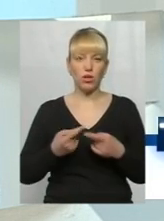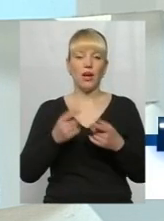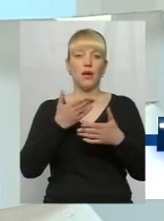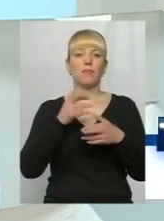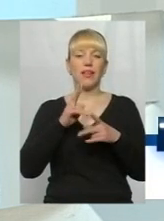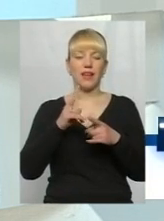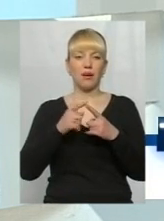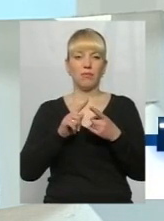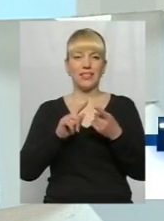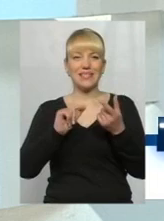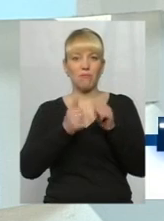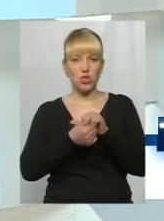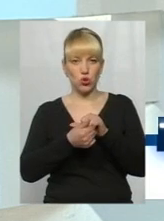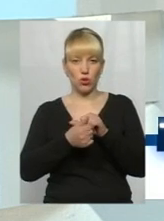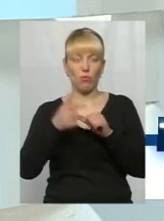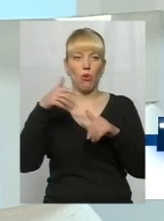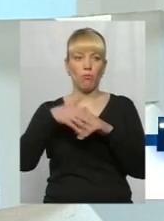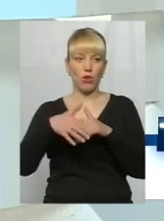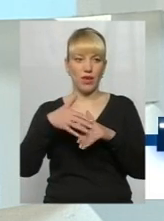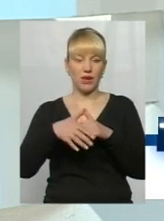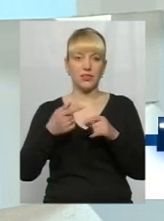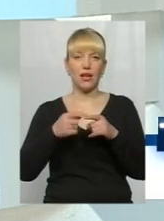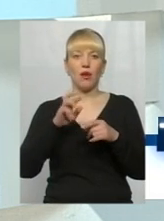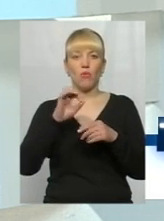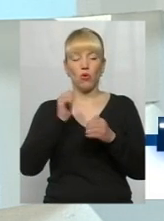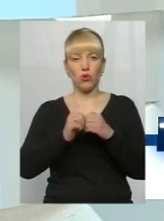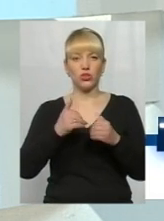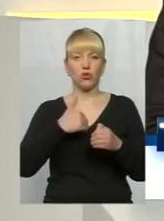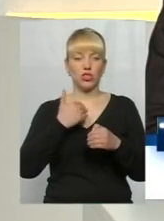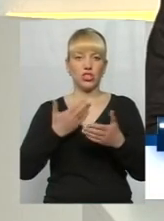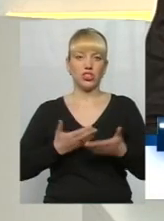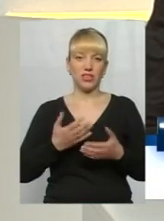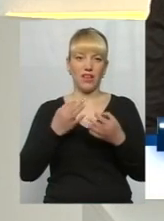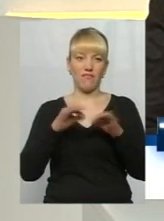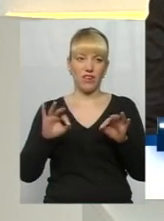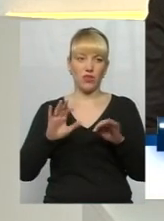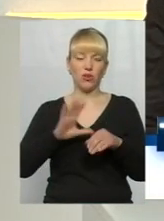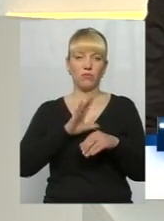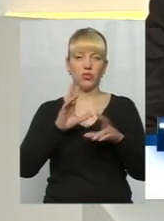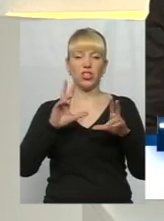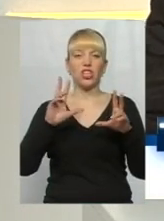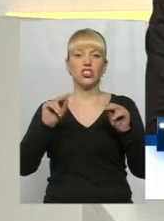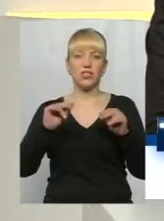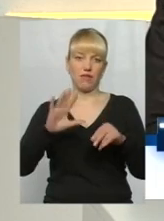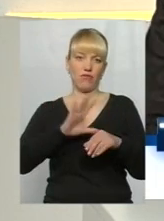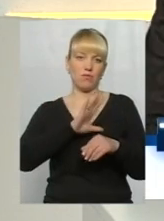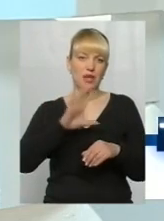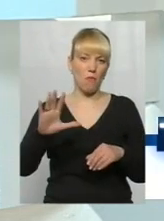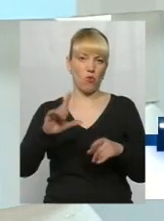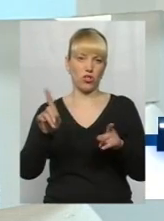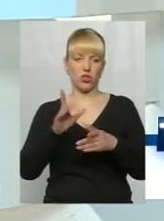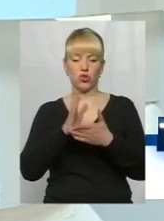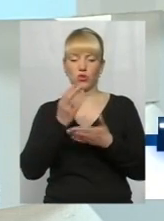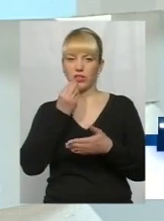зміщуємо поняття. Тому що кожен з нас хотів би жити і вільним, і в той же час щасливим, бути заможним, мати що